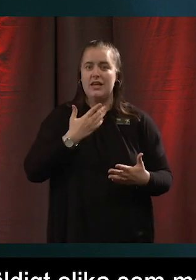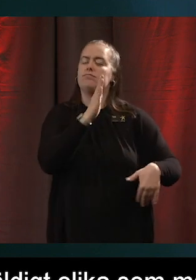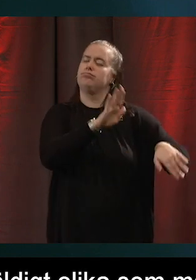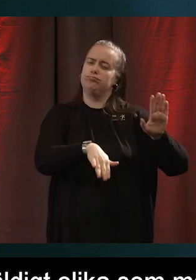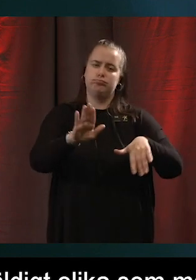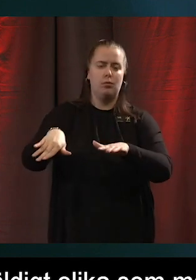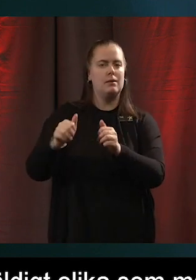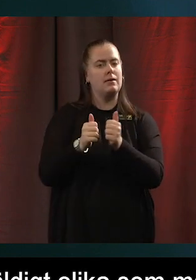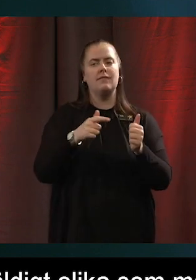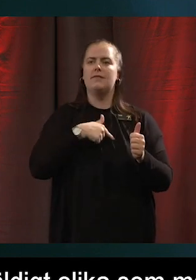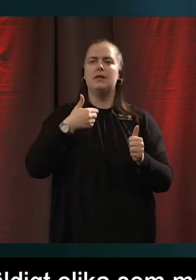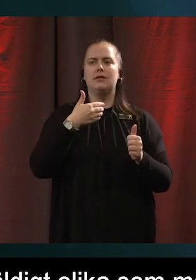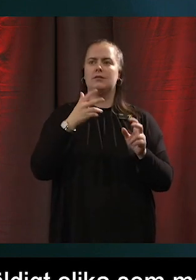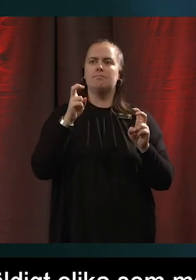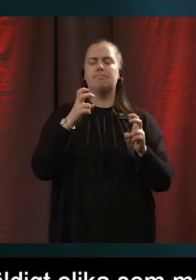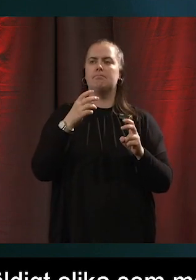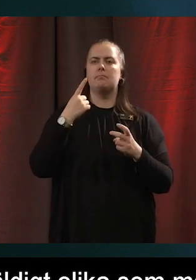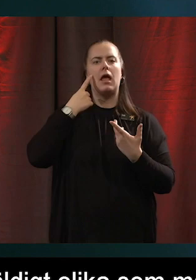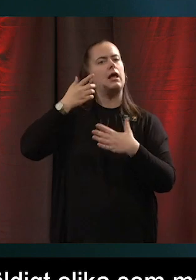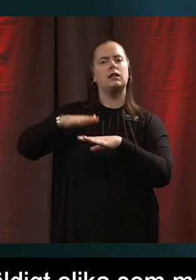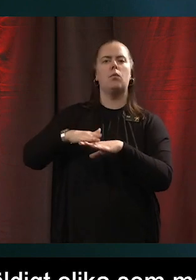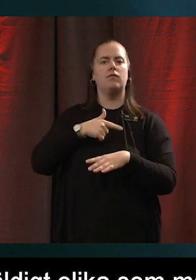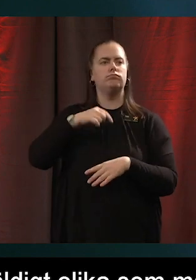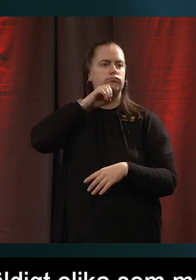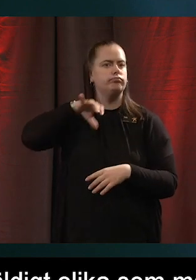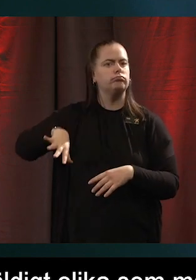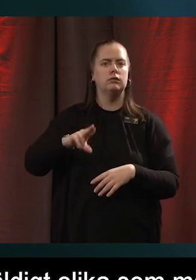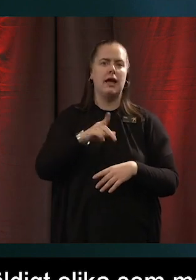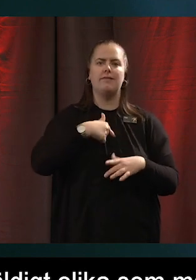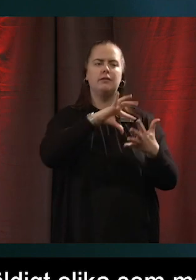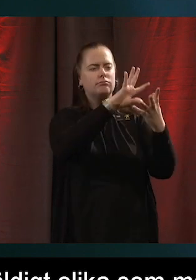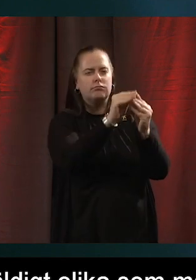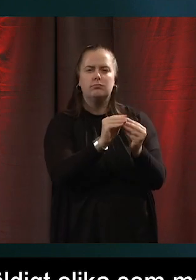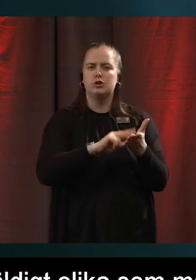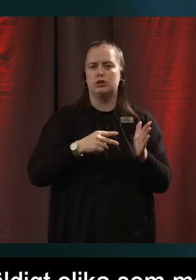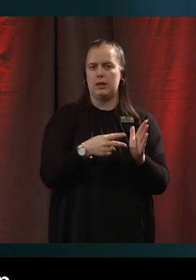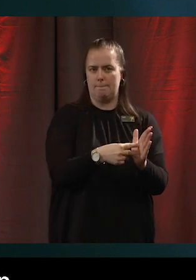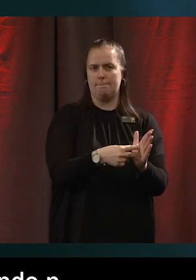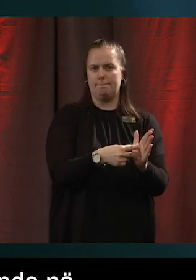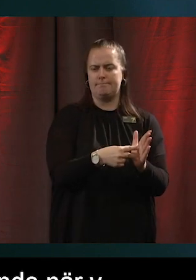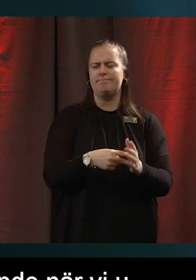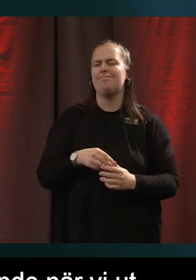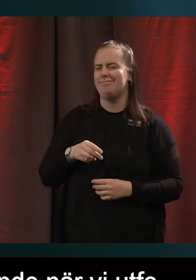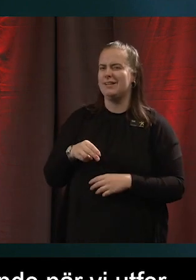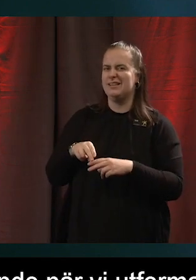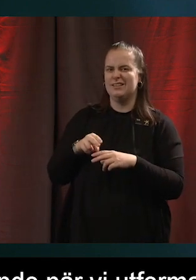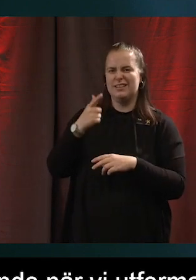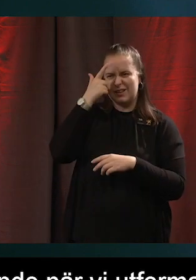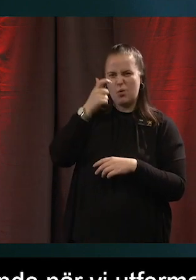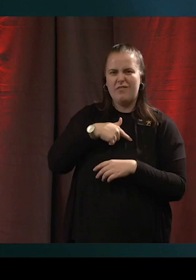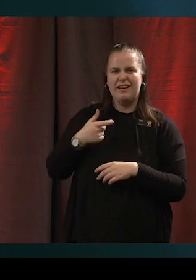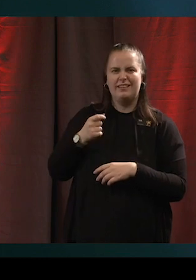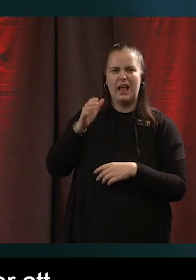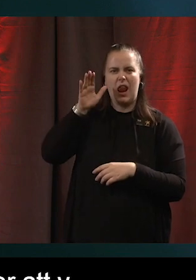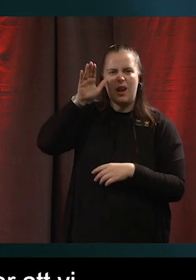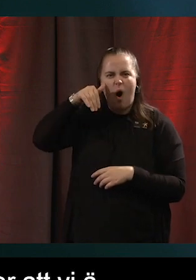vi tar inte in den här olikheten i beaktande när vi utformar system. Jag tror att vi är lite lata också, liksom är lata i tänkandet.